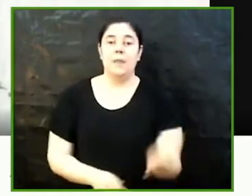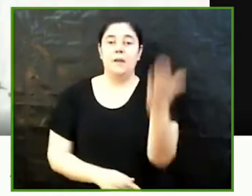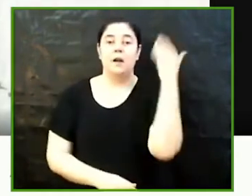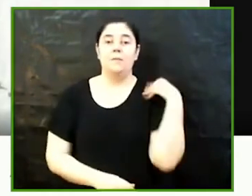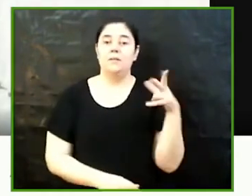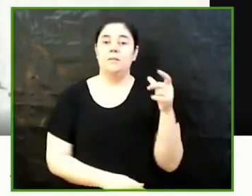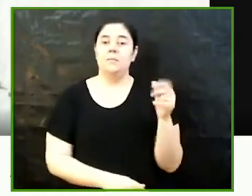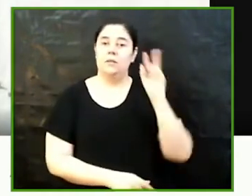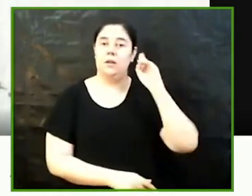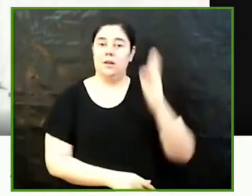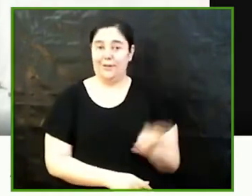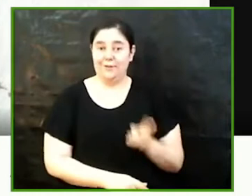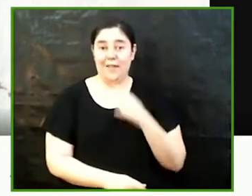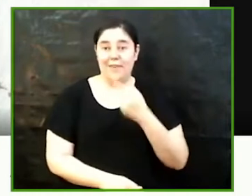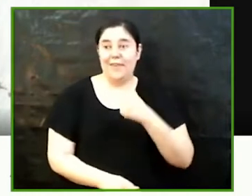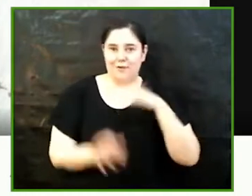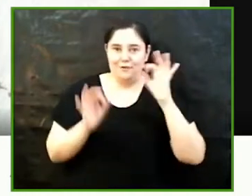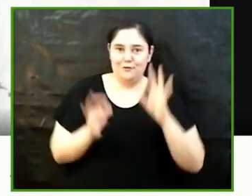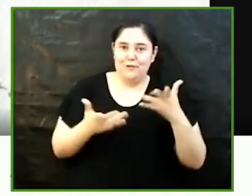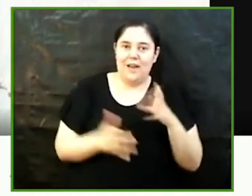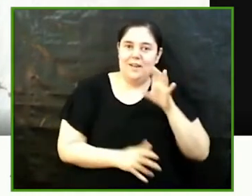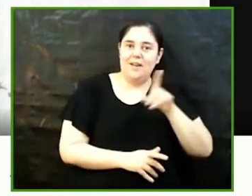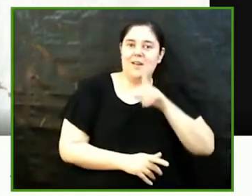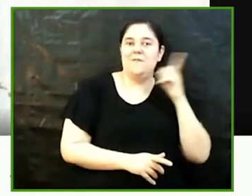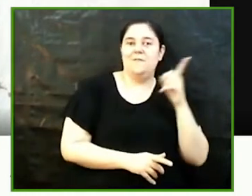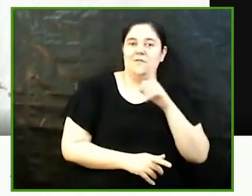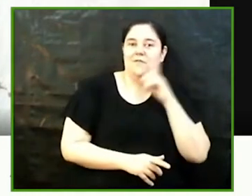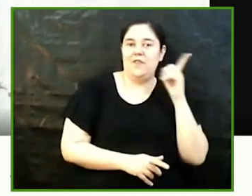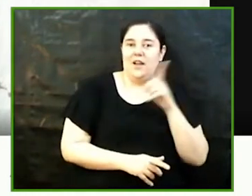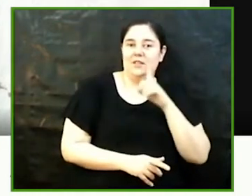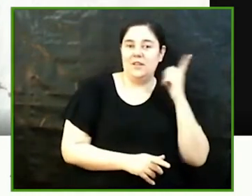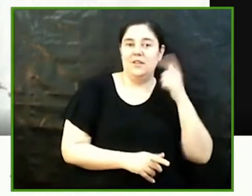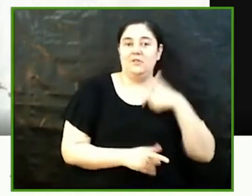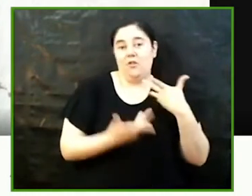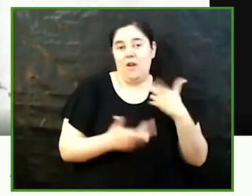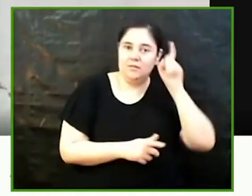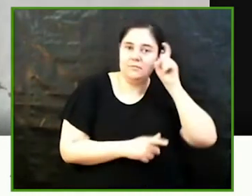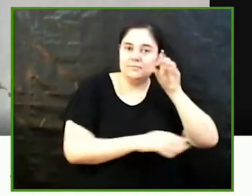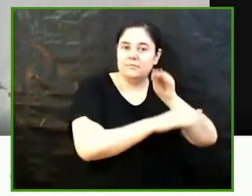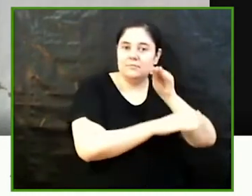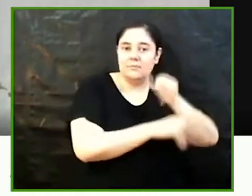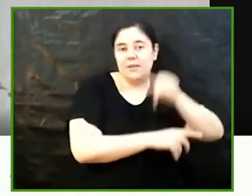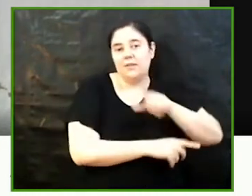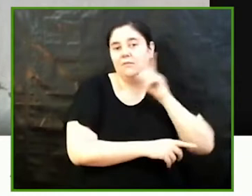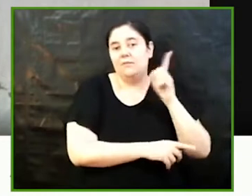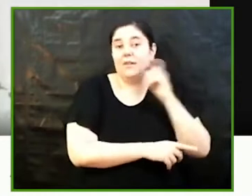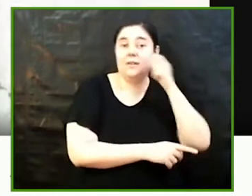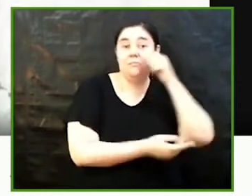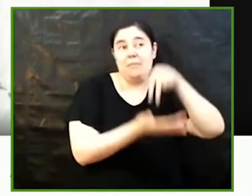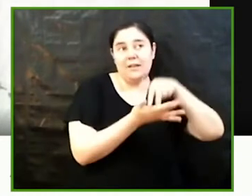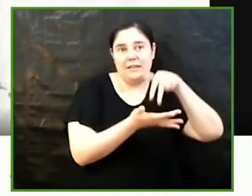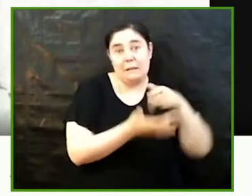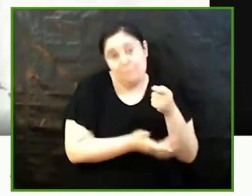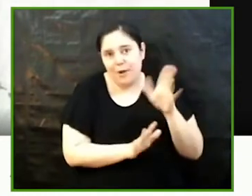estic connectada des de França en aquest moment, on em trobo fent docència presencial, molt poqueta, però